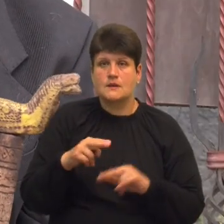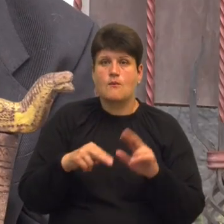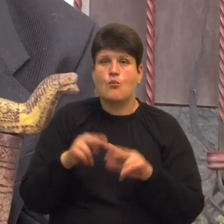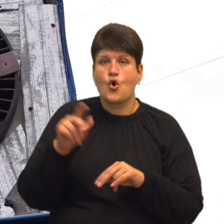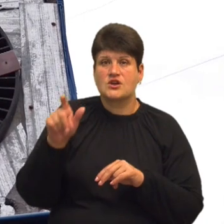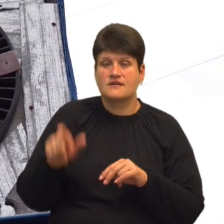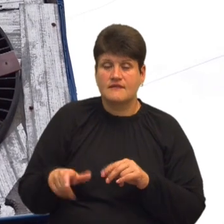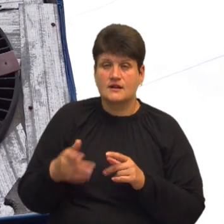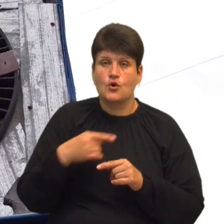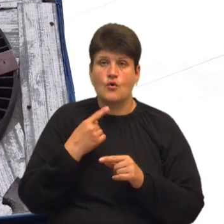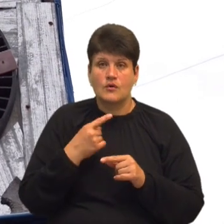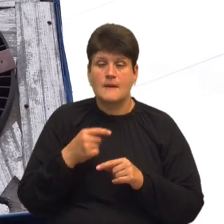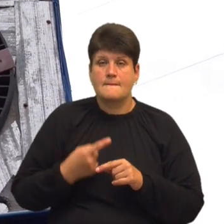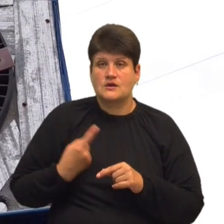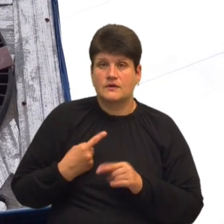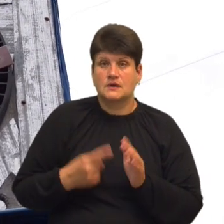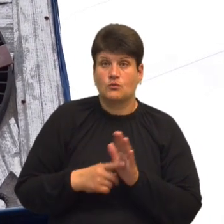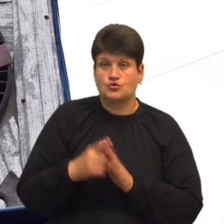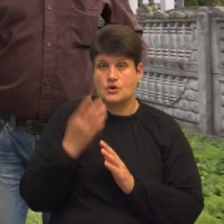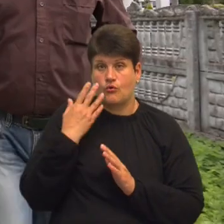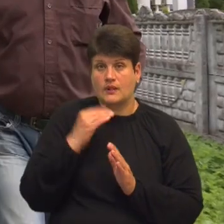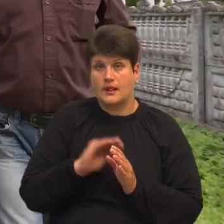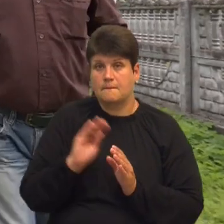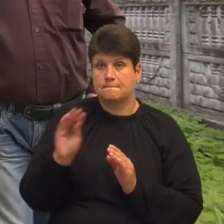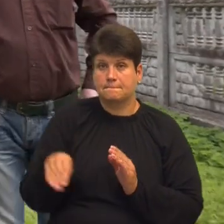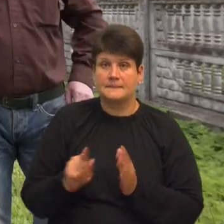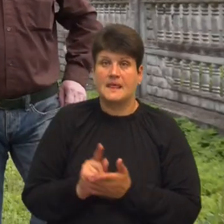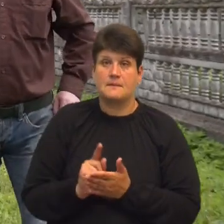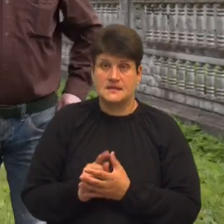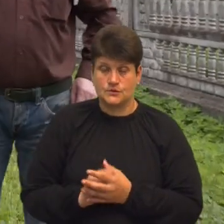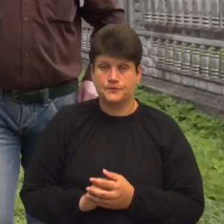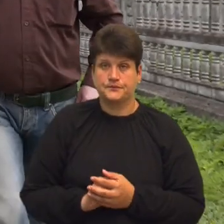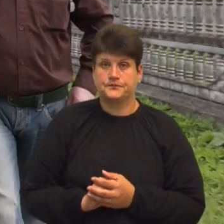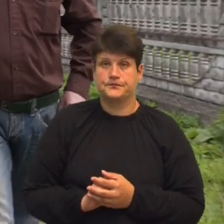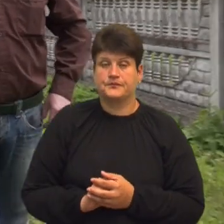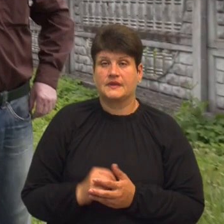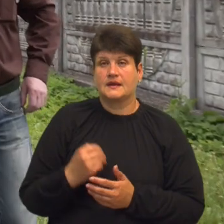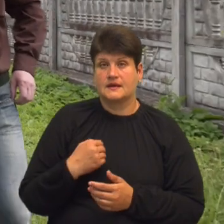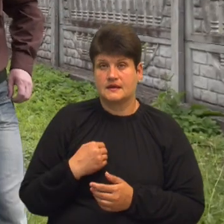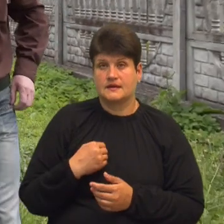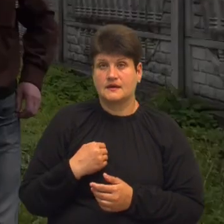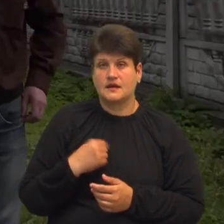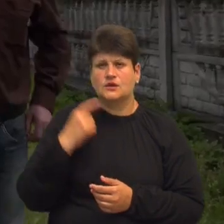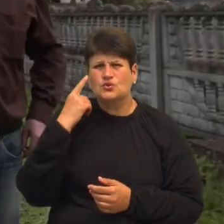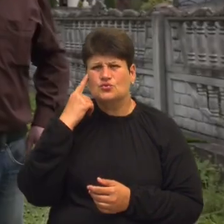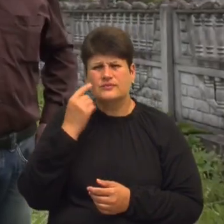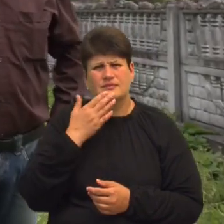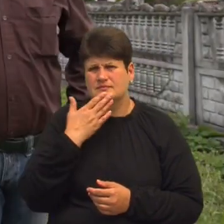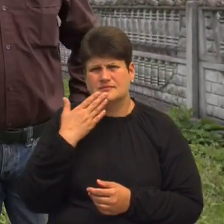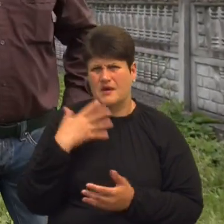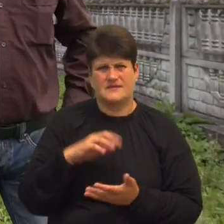Розповідає, майструвати почав, коли вийшов на пенсію. «Я і думки не мав цим займатися,